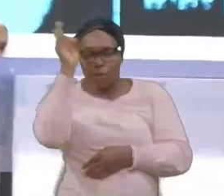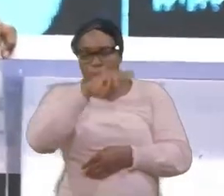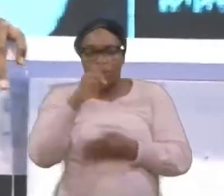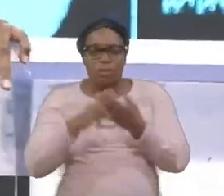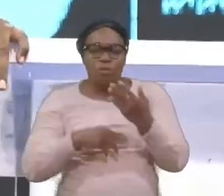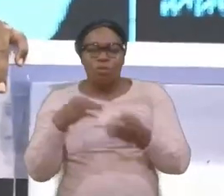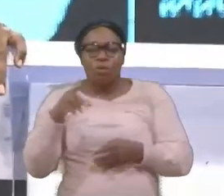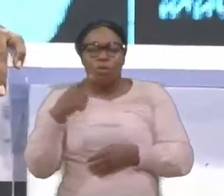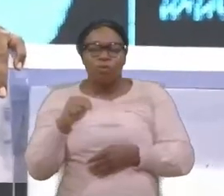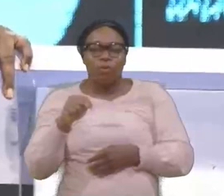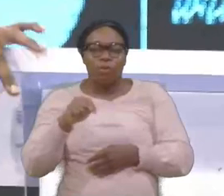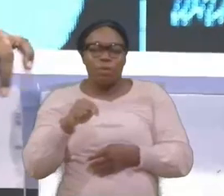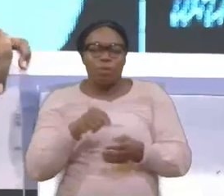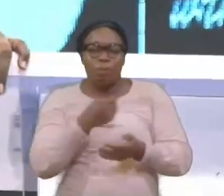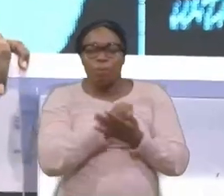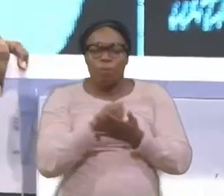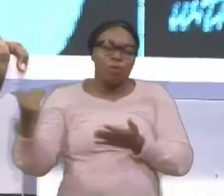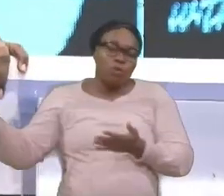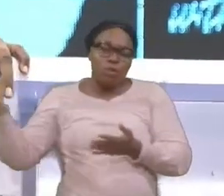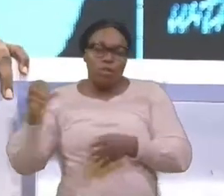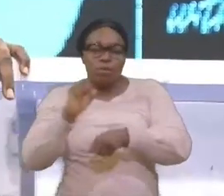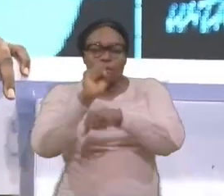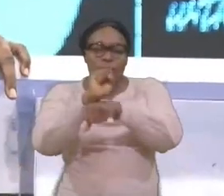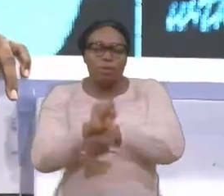esclave au moi